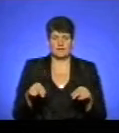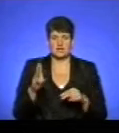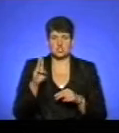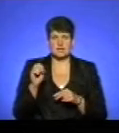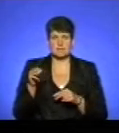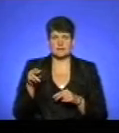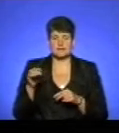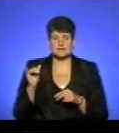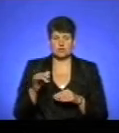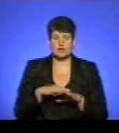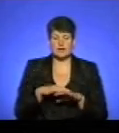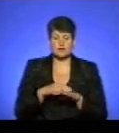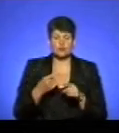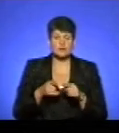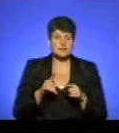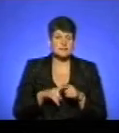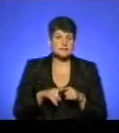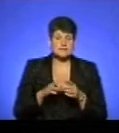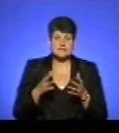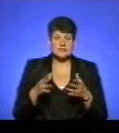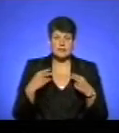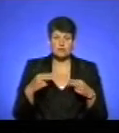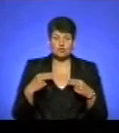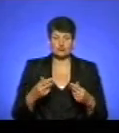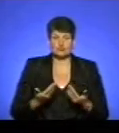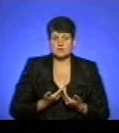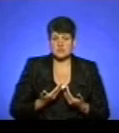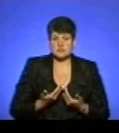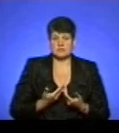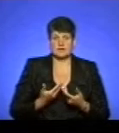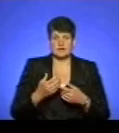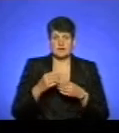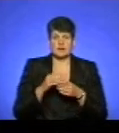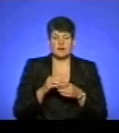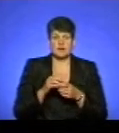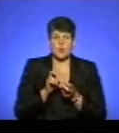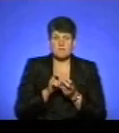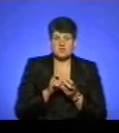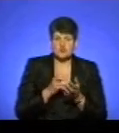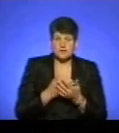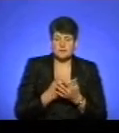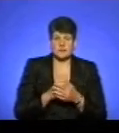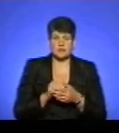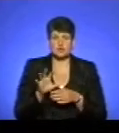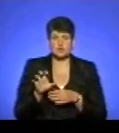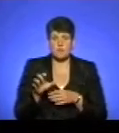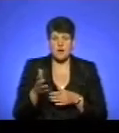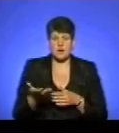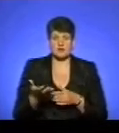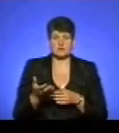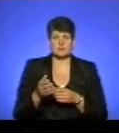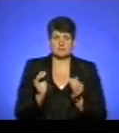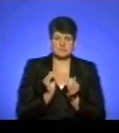неконтрольований ринок, де продають живність, починаючи від хом'ячків, собак, більшість і